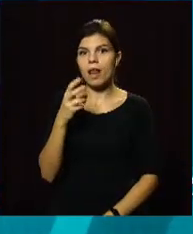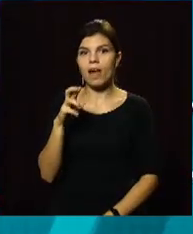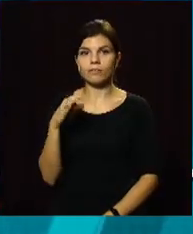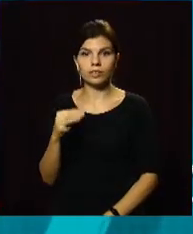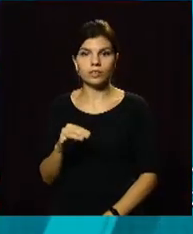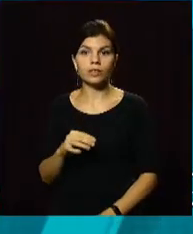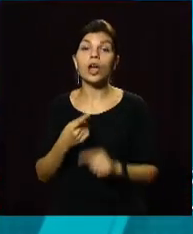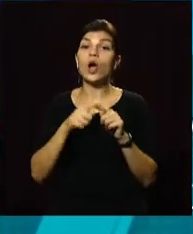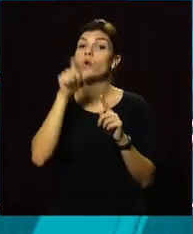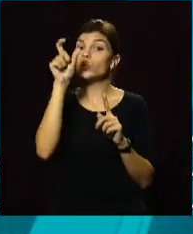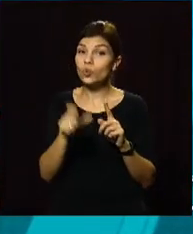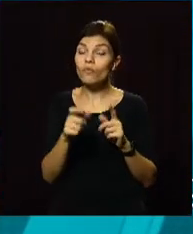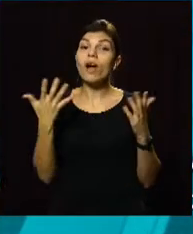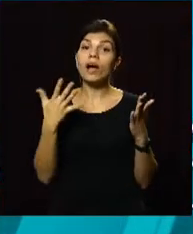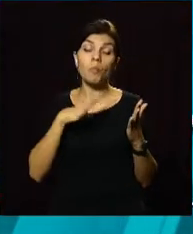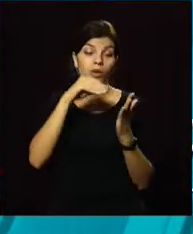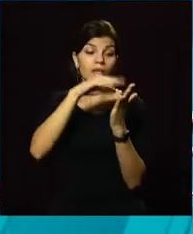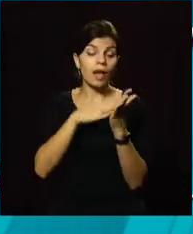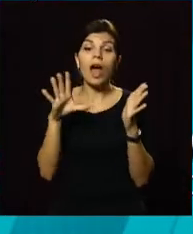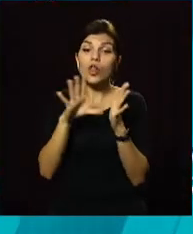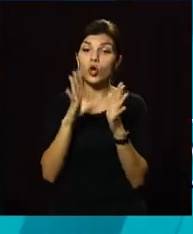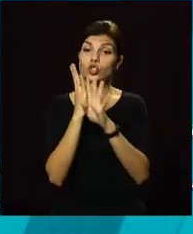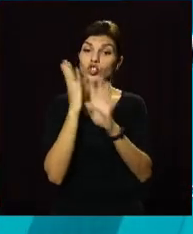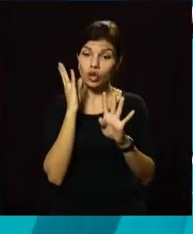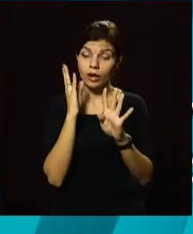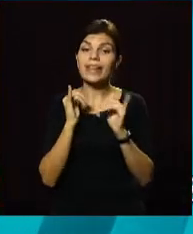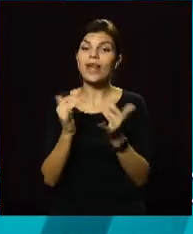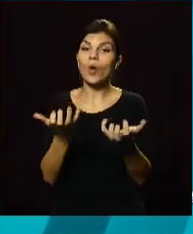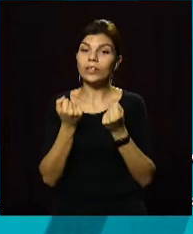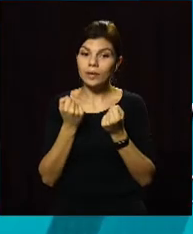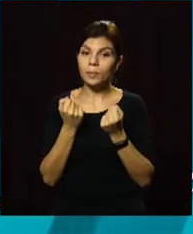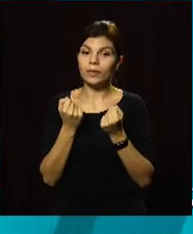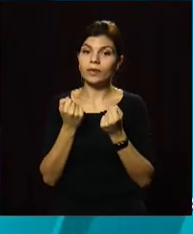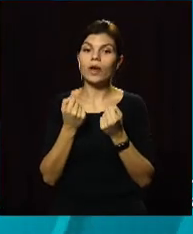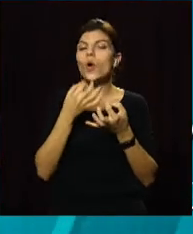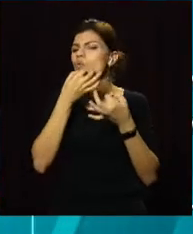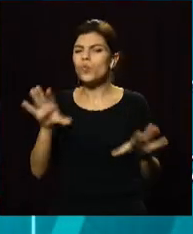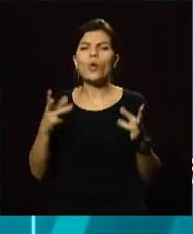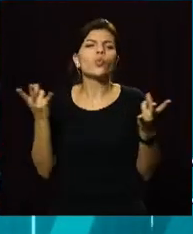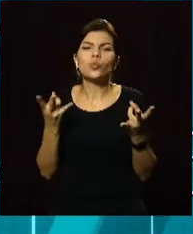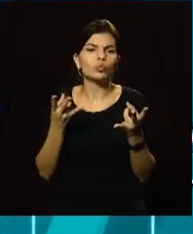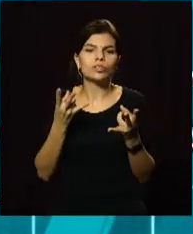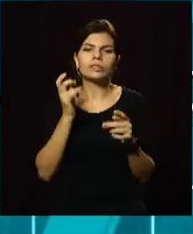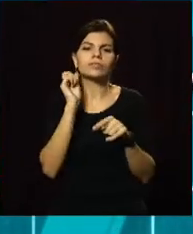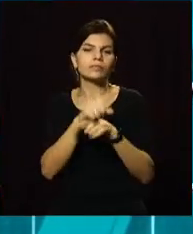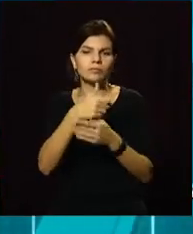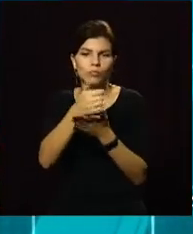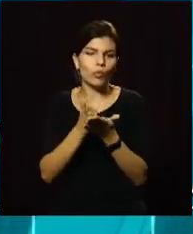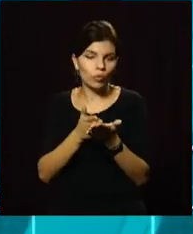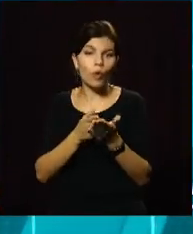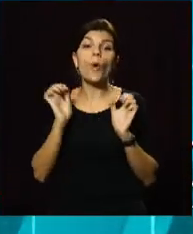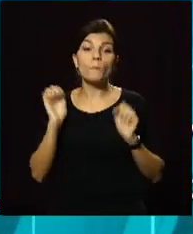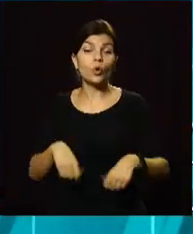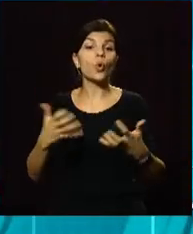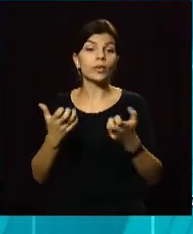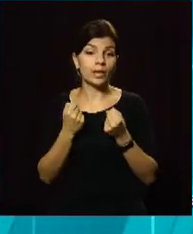Клієнти, які заареєструвалися в електронну чергу для отримання будь-яких послуг в цьому центрі, можуть